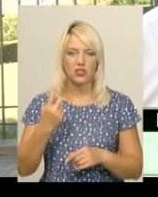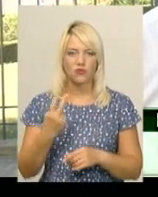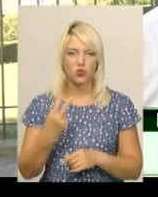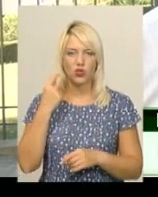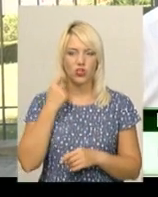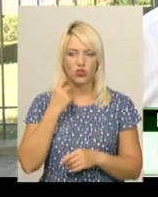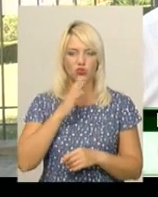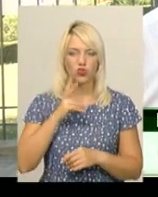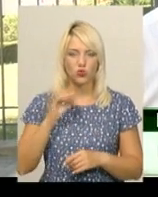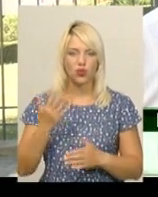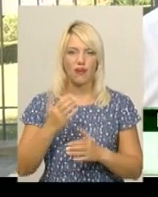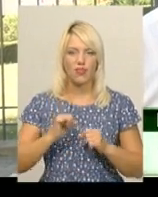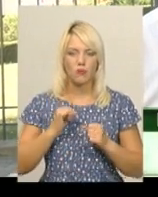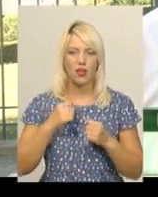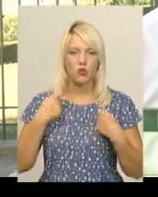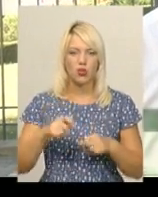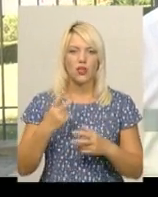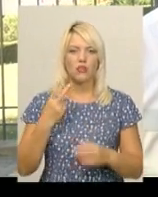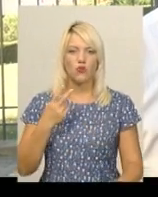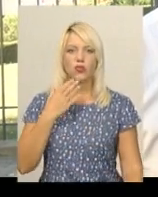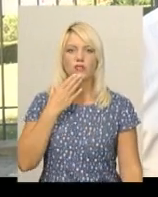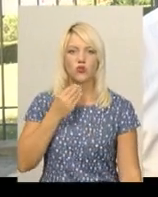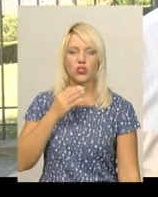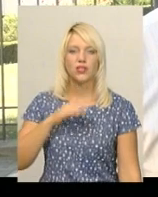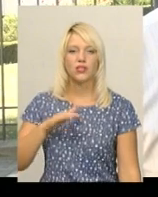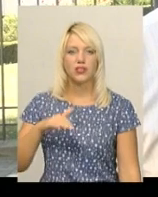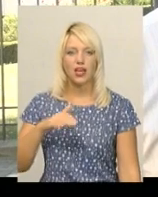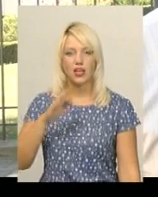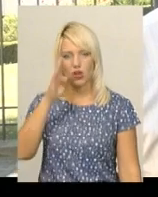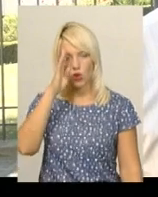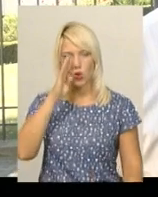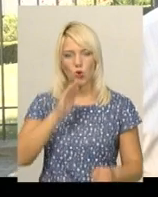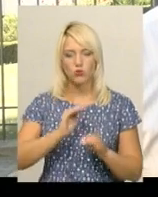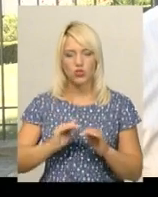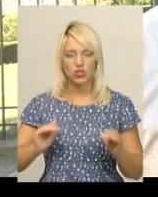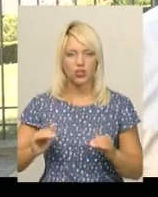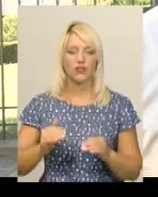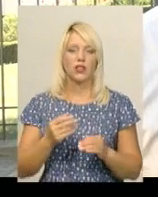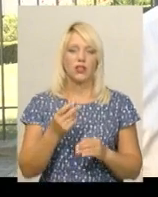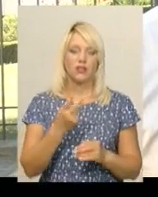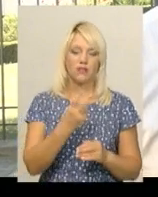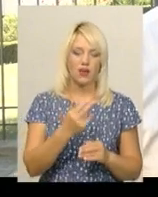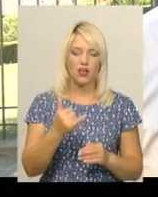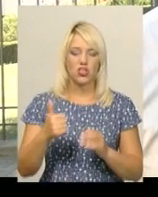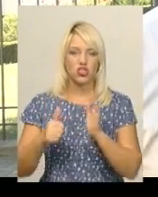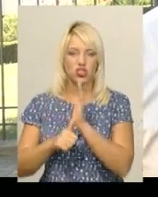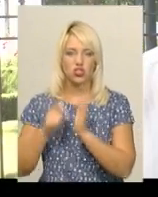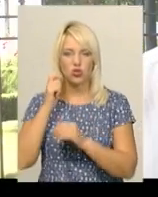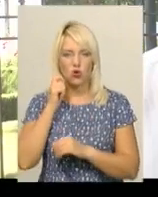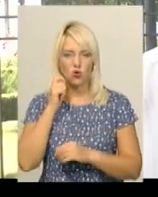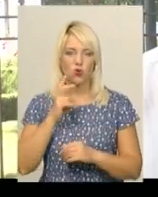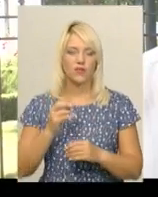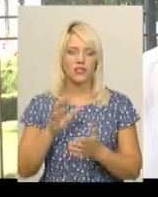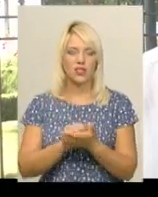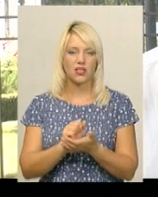намагалася продавати своїх двох малолітніх дітей, а саме хлопчиків 2 та 6 років, заняття жебракування.